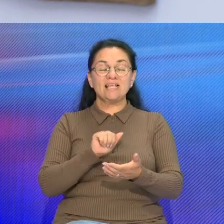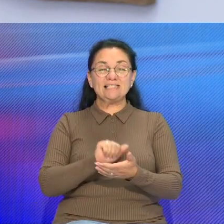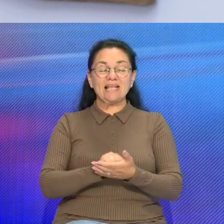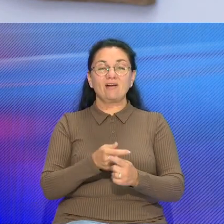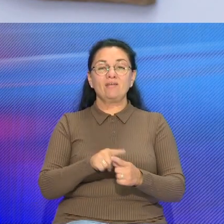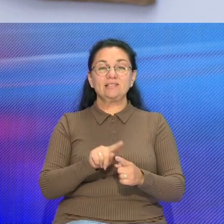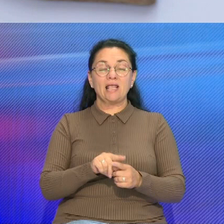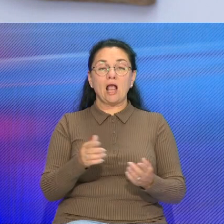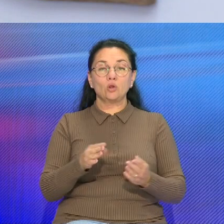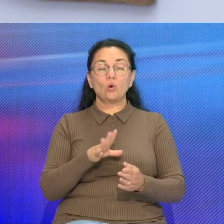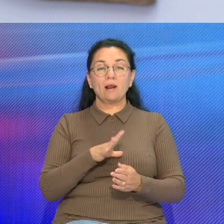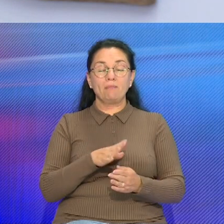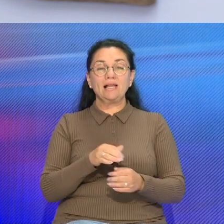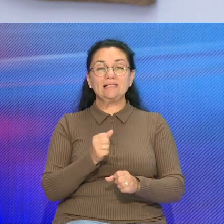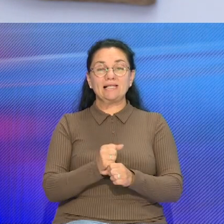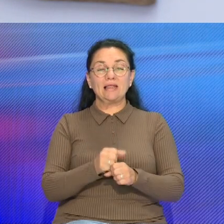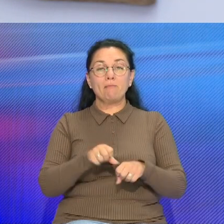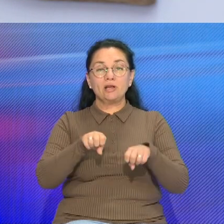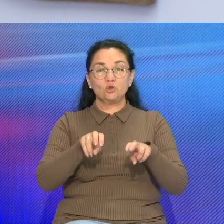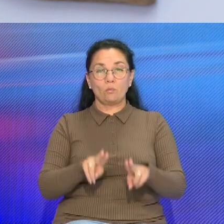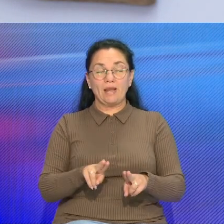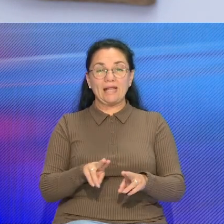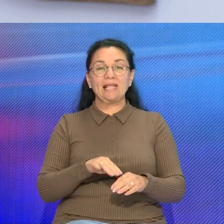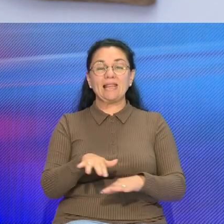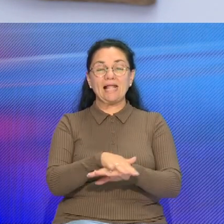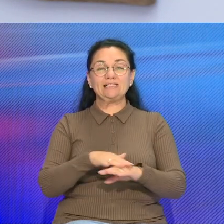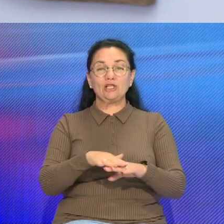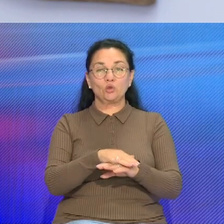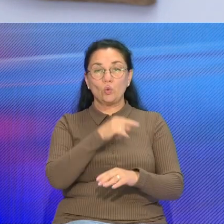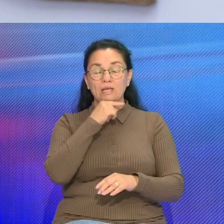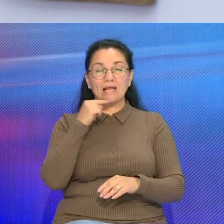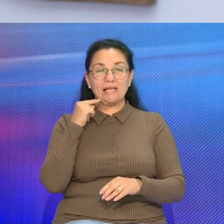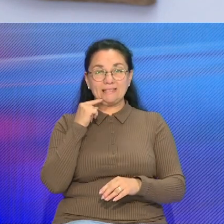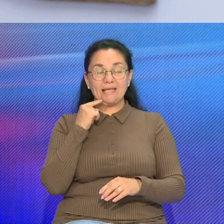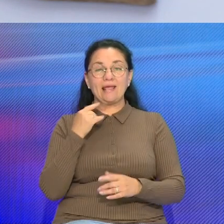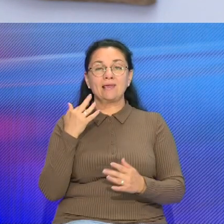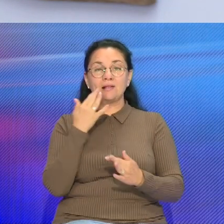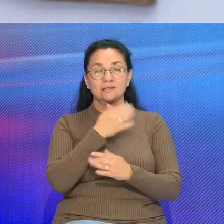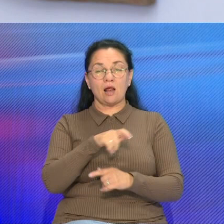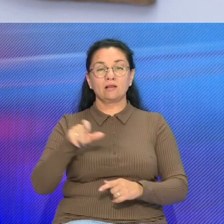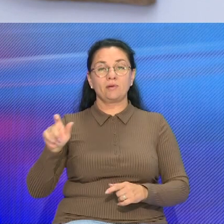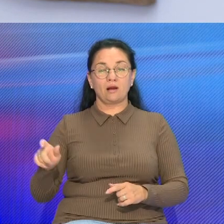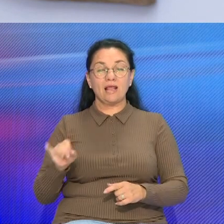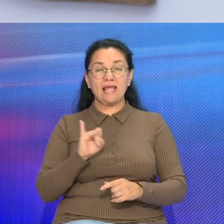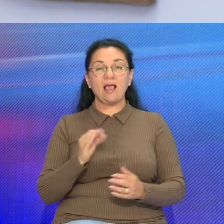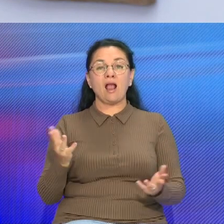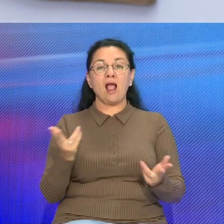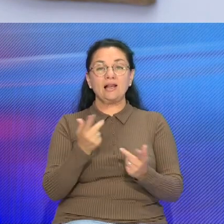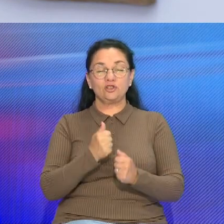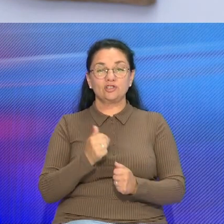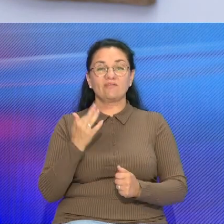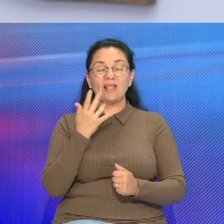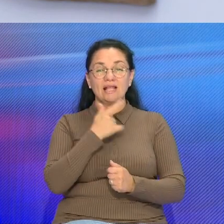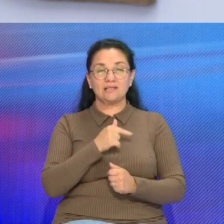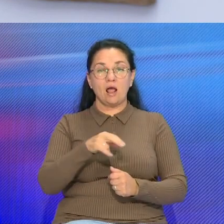Совершенных на территории Российской Федерации иностранными гражданами И количество граждан иностранных